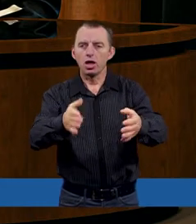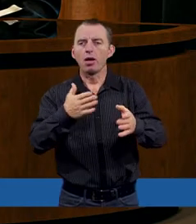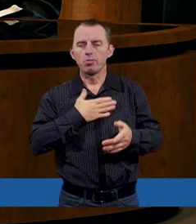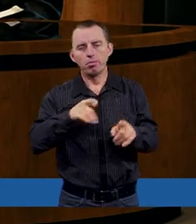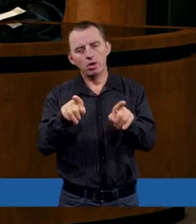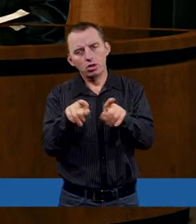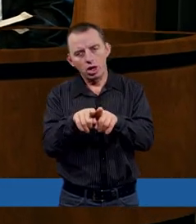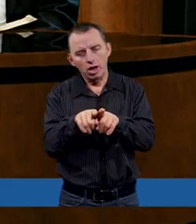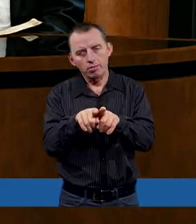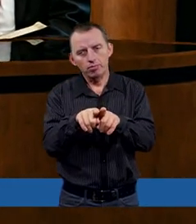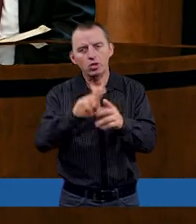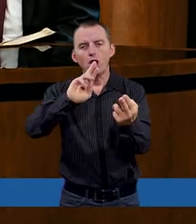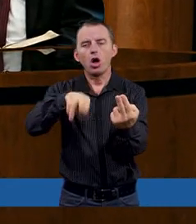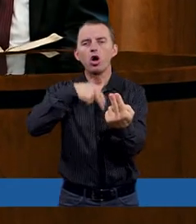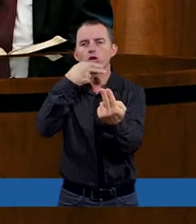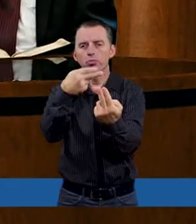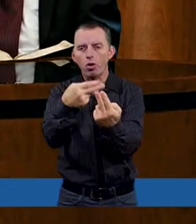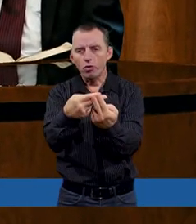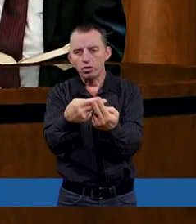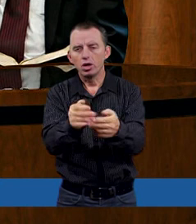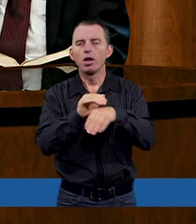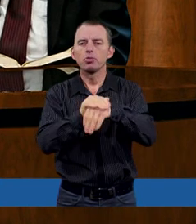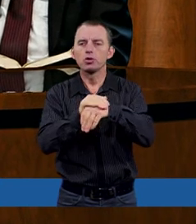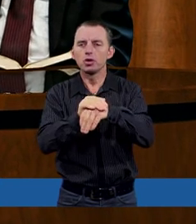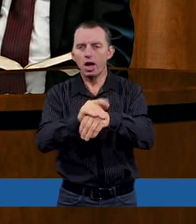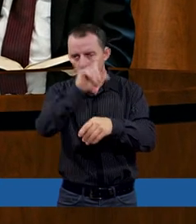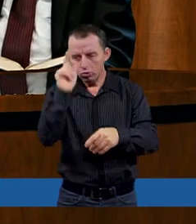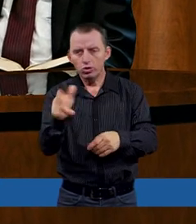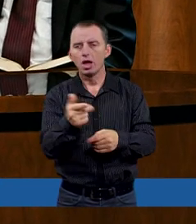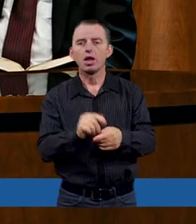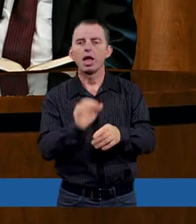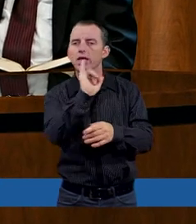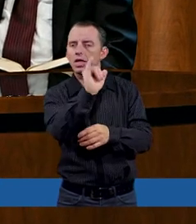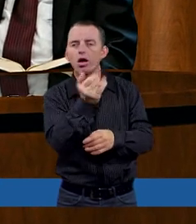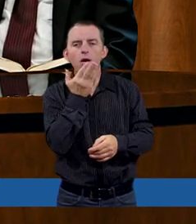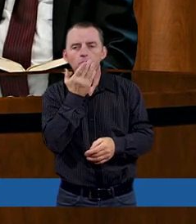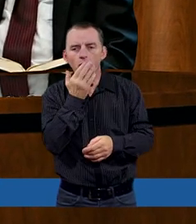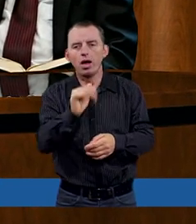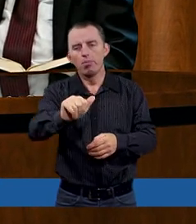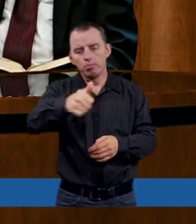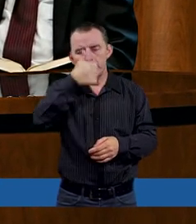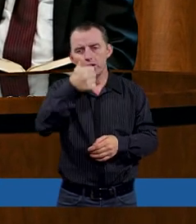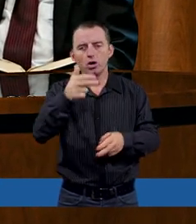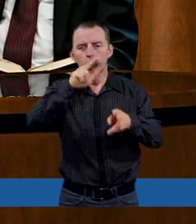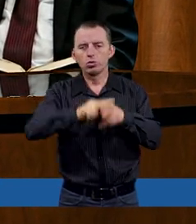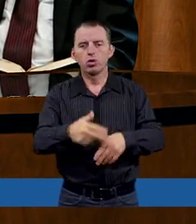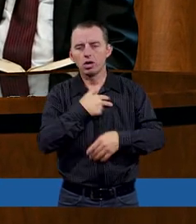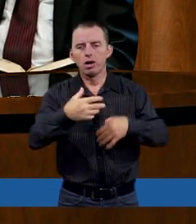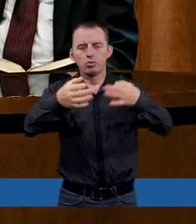też odpowiedzi przyjaciół Hioba na jego mowy. i pierwszym, który się nam dzisiaj